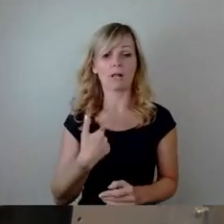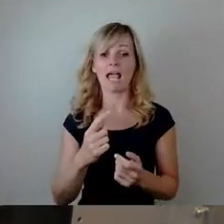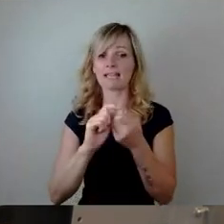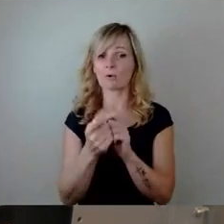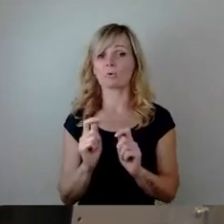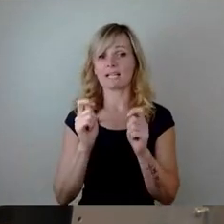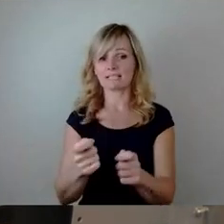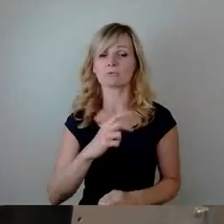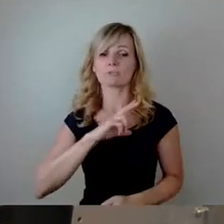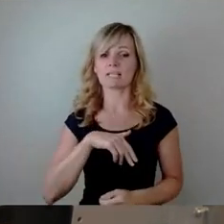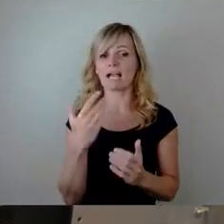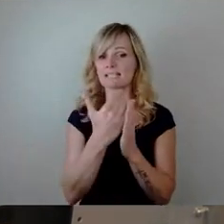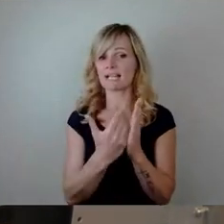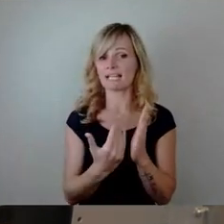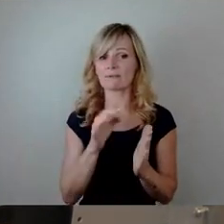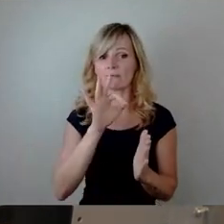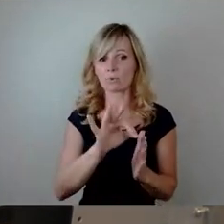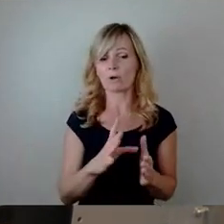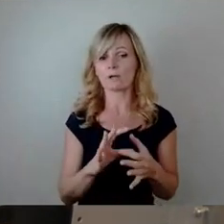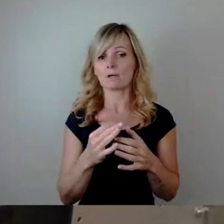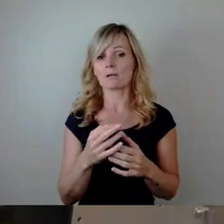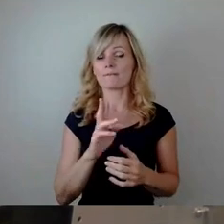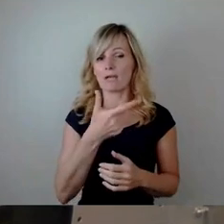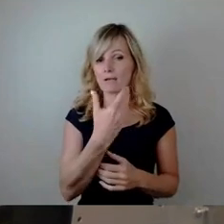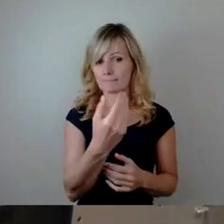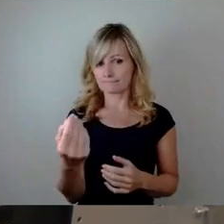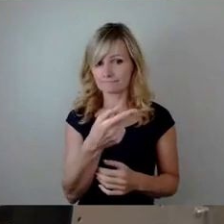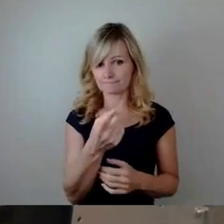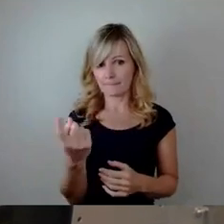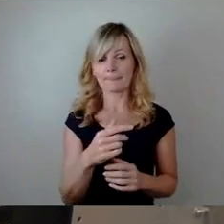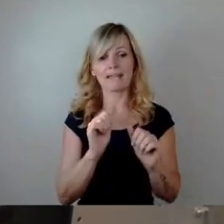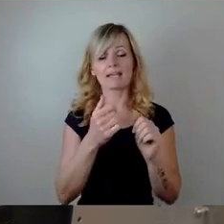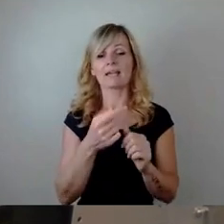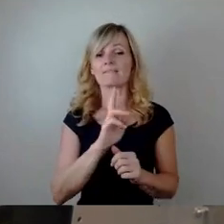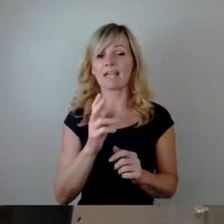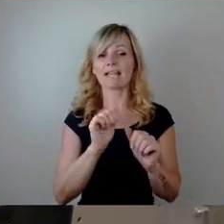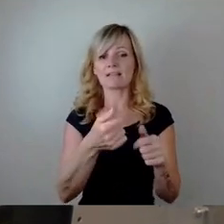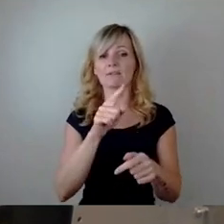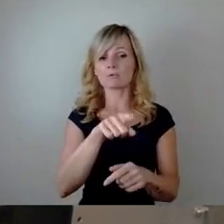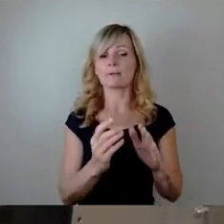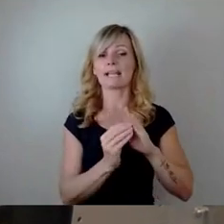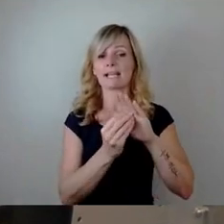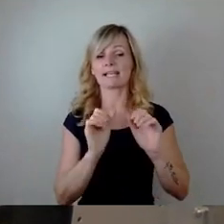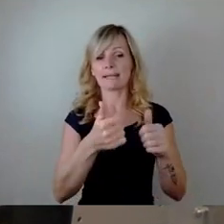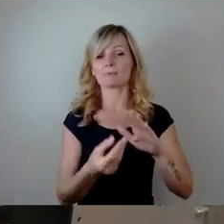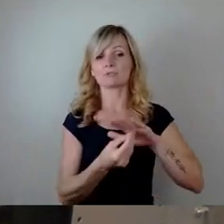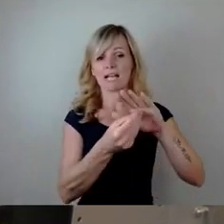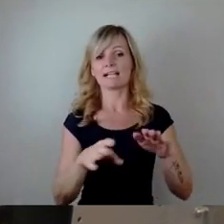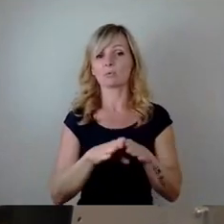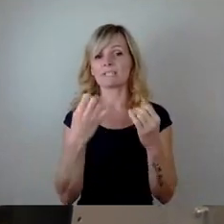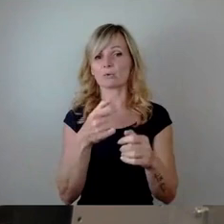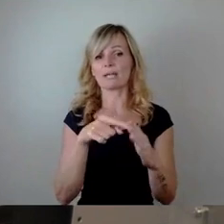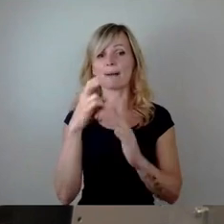den Sozialtarif für Bezieher von Hilfen zum Lebensunterhalt, Grundsicherung im Alter, Wohngeld und